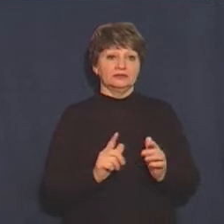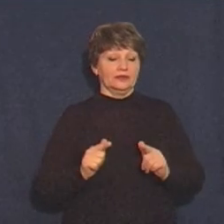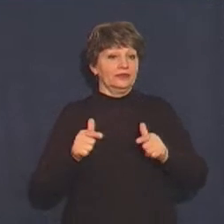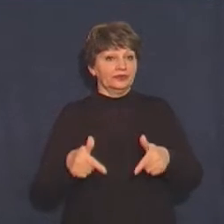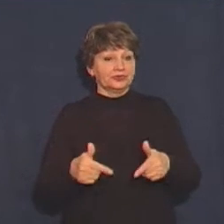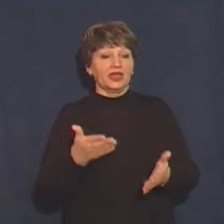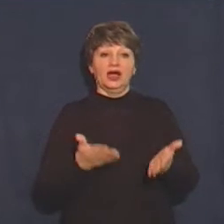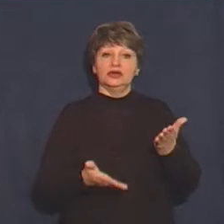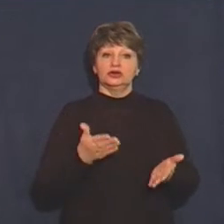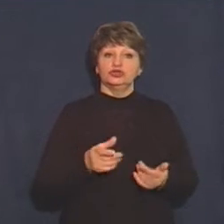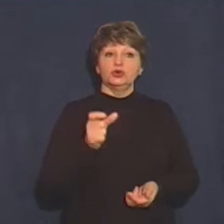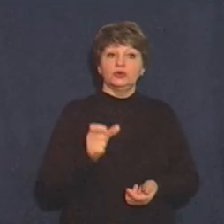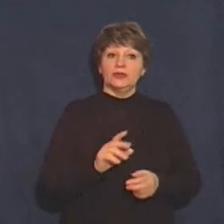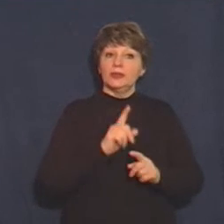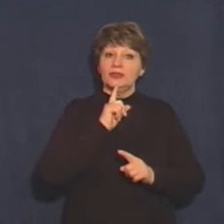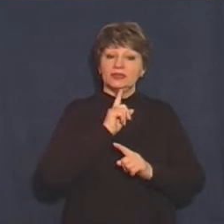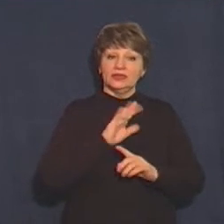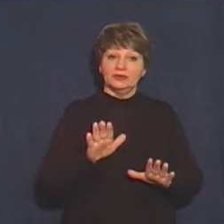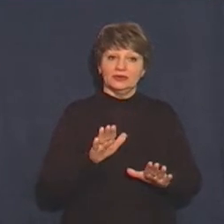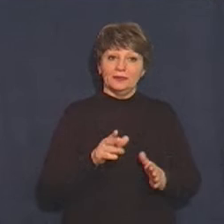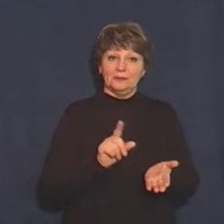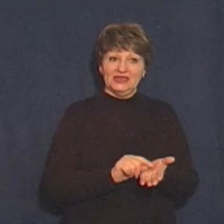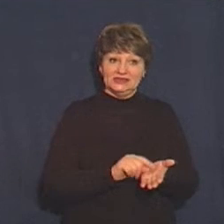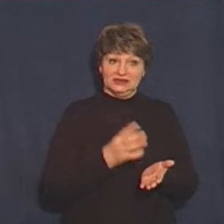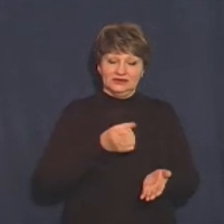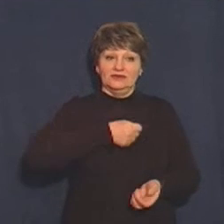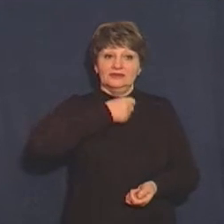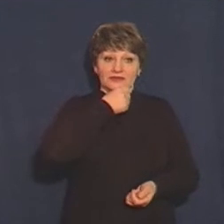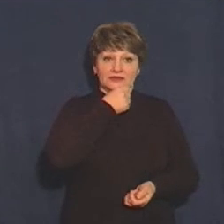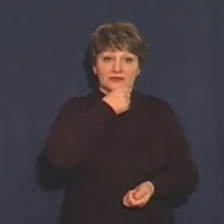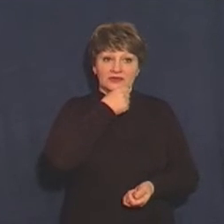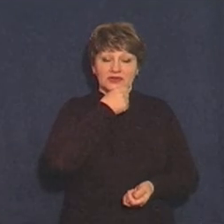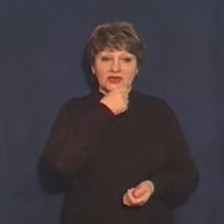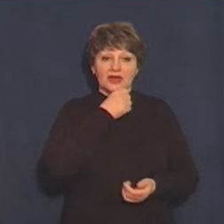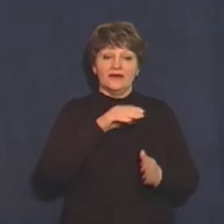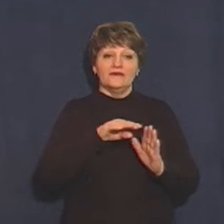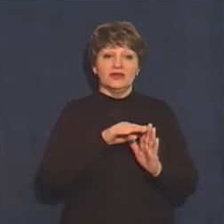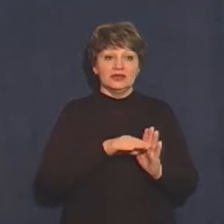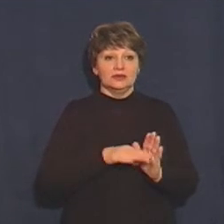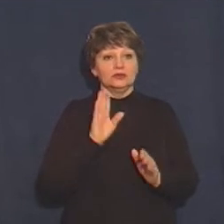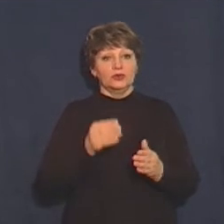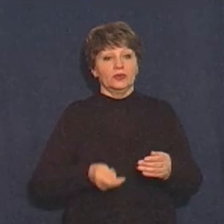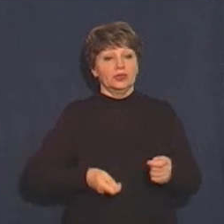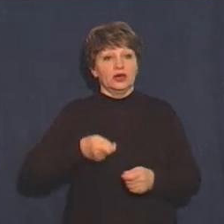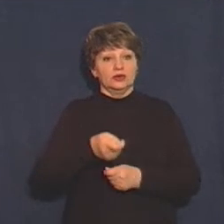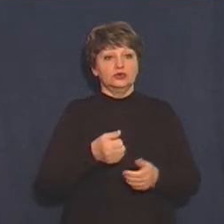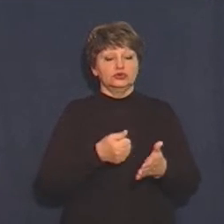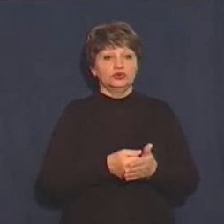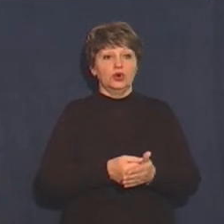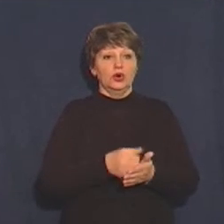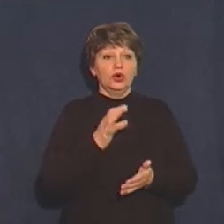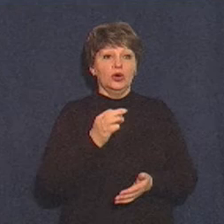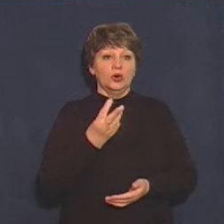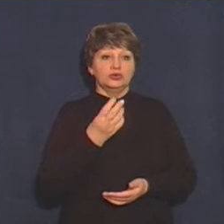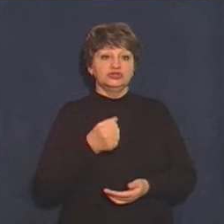людина не є пенсіонером, то відомості його будуть надані до Ощадбанку, людина просто